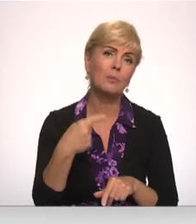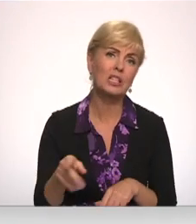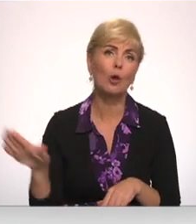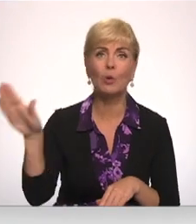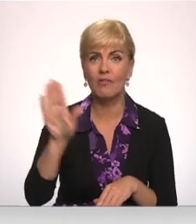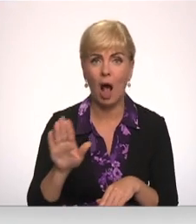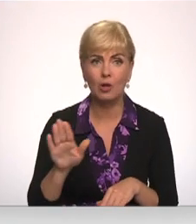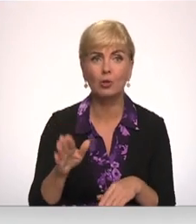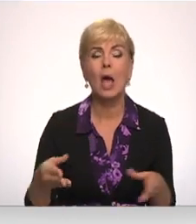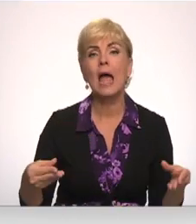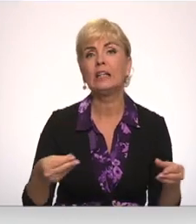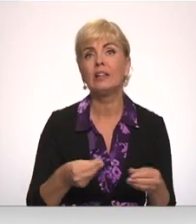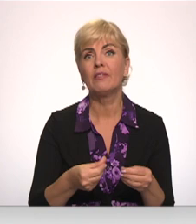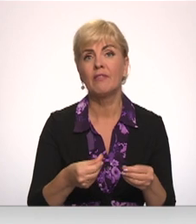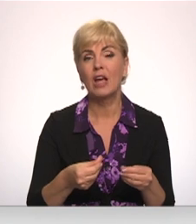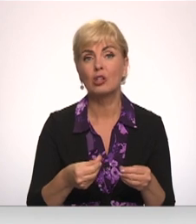investori.